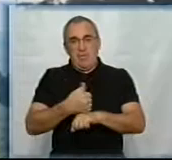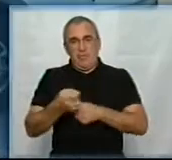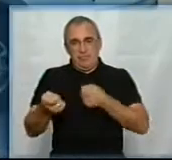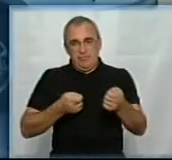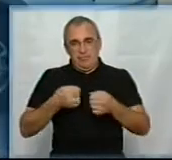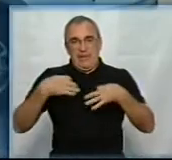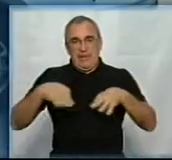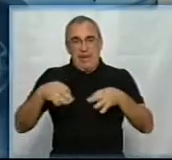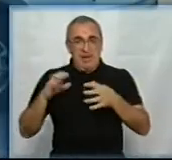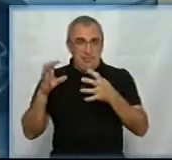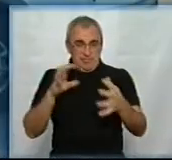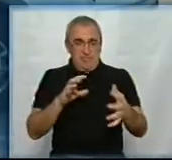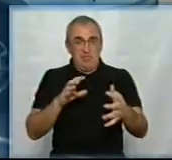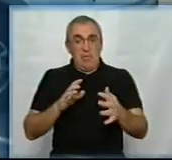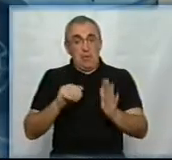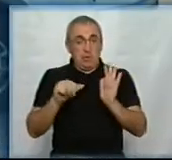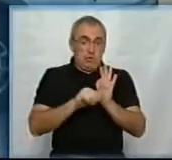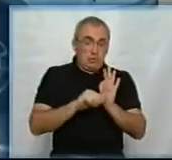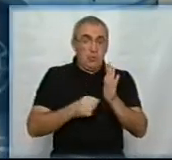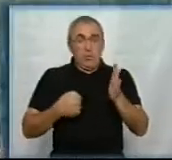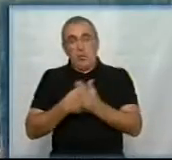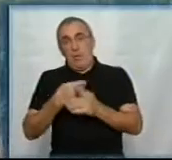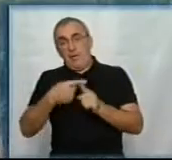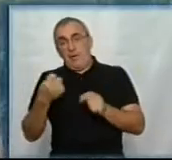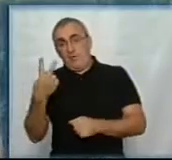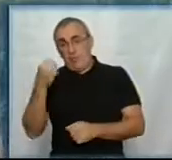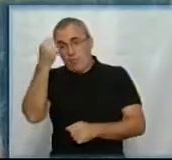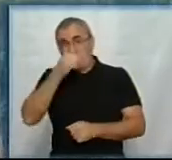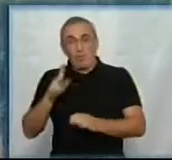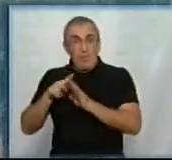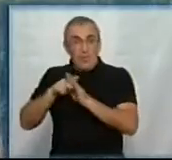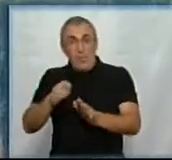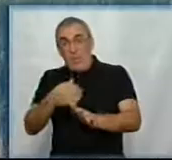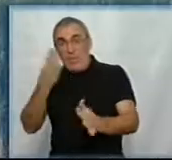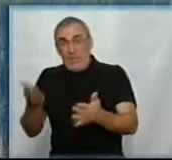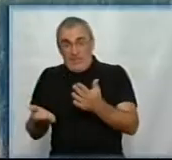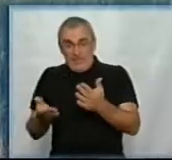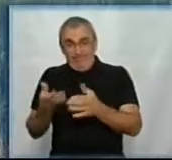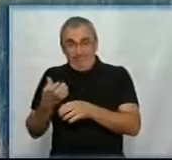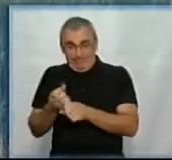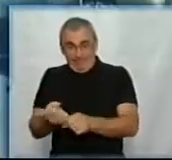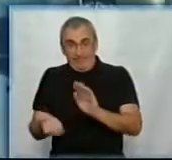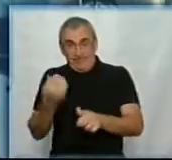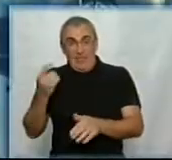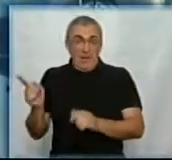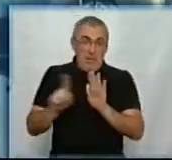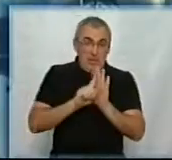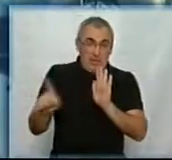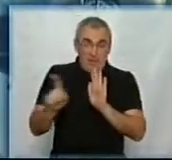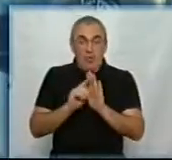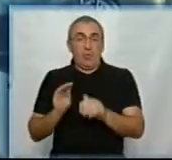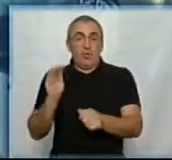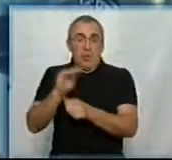транспорту. Їзять 6 ранку до опів на 12 ночі. Каже, щоб розвантажити чергу зранку на період карантину, у селища до міста пустили два